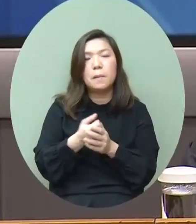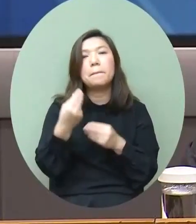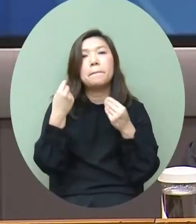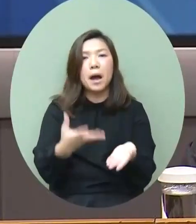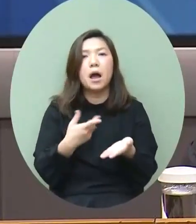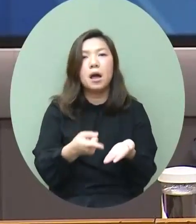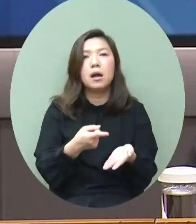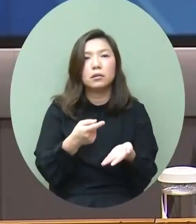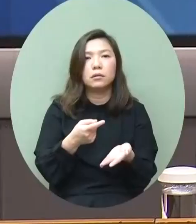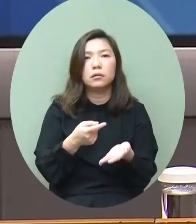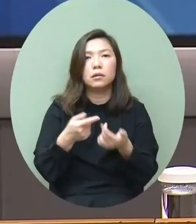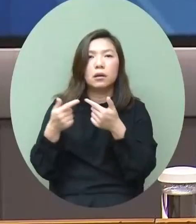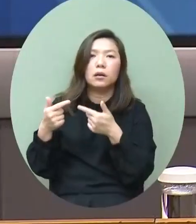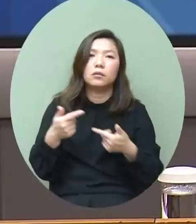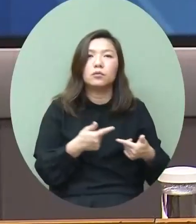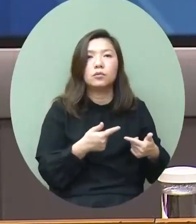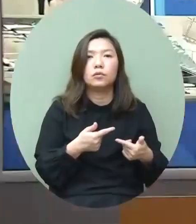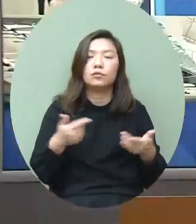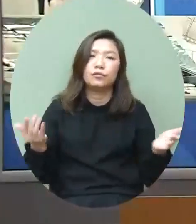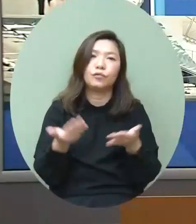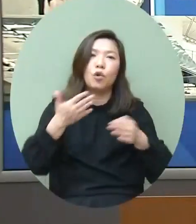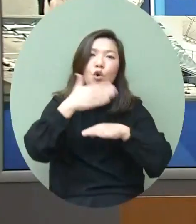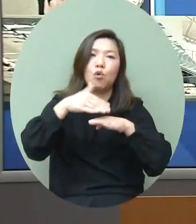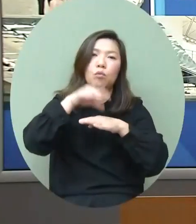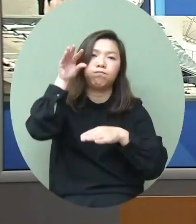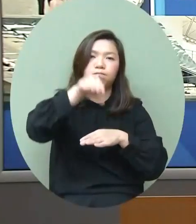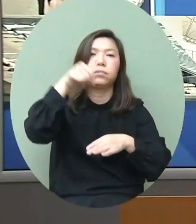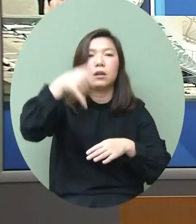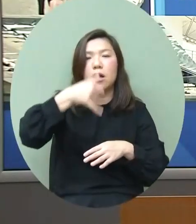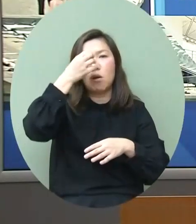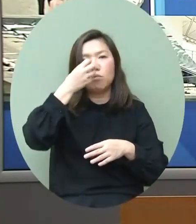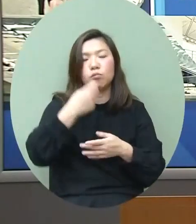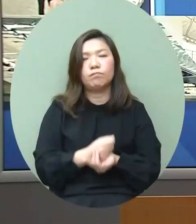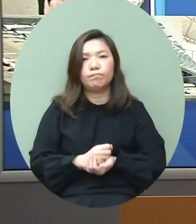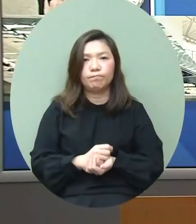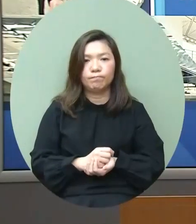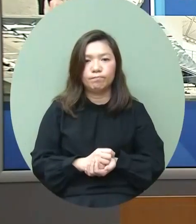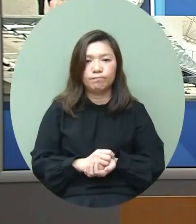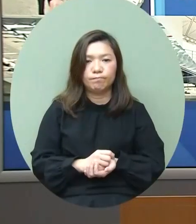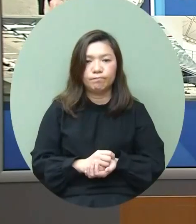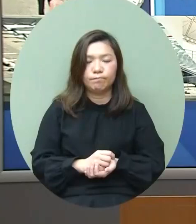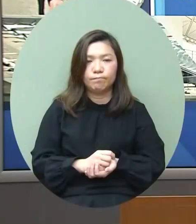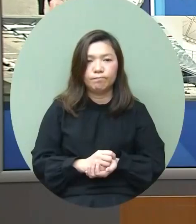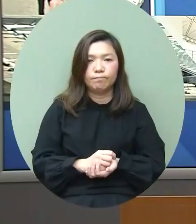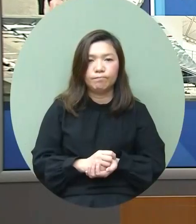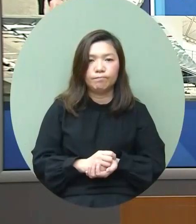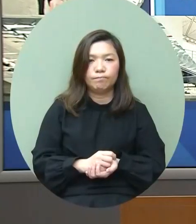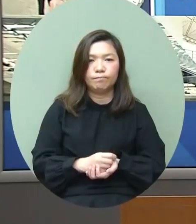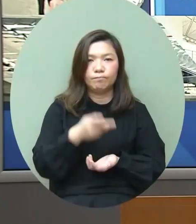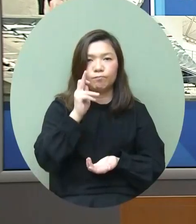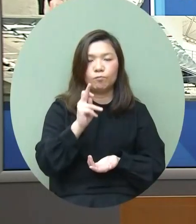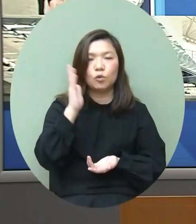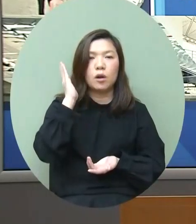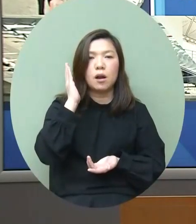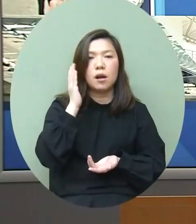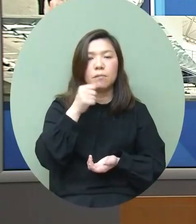to the rest of the world through the next one is next from the one from the left from the left